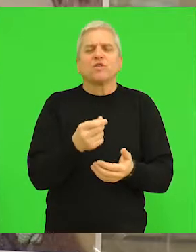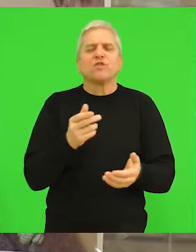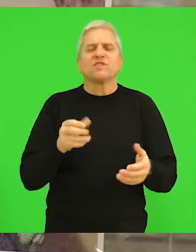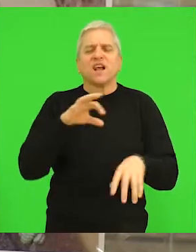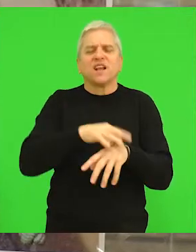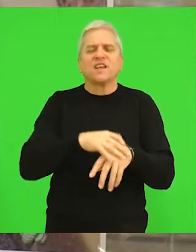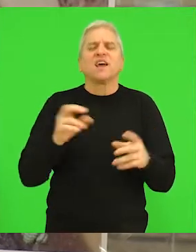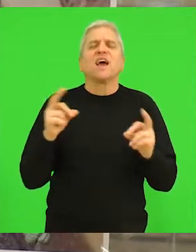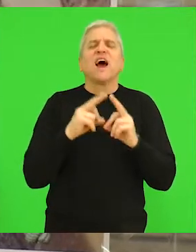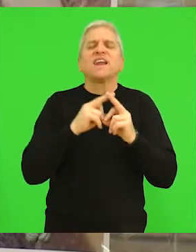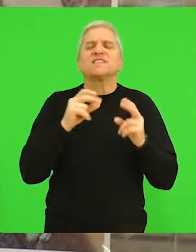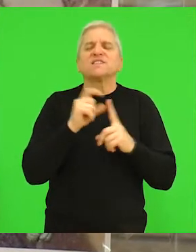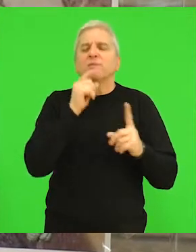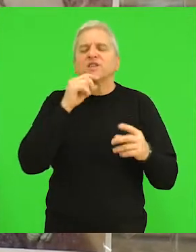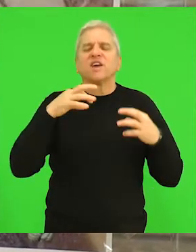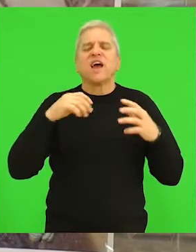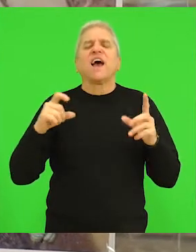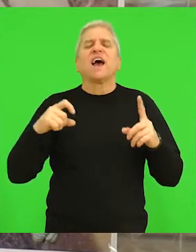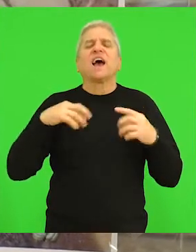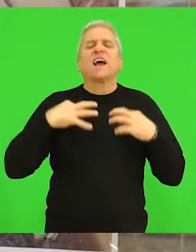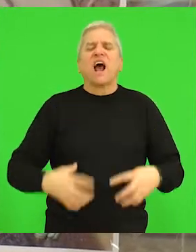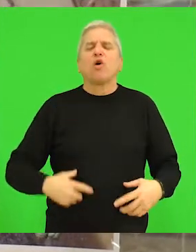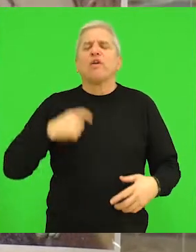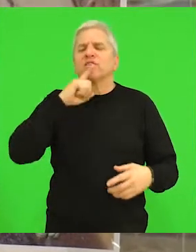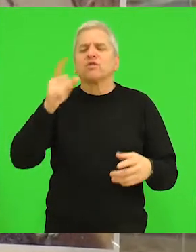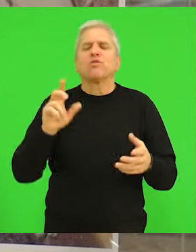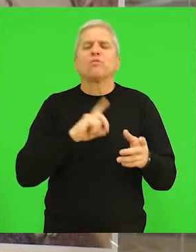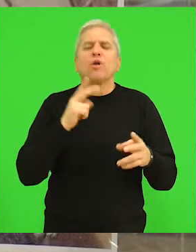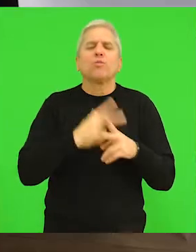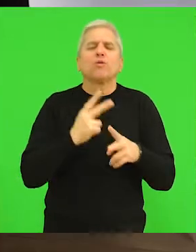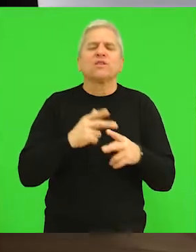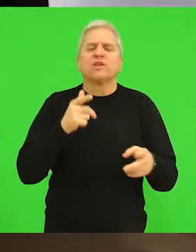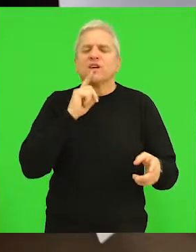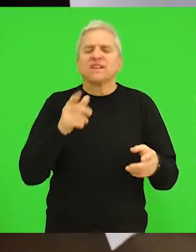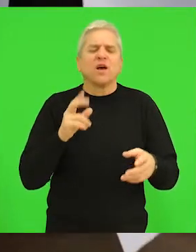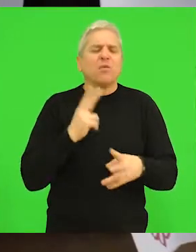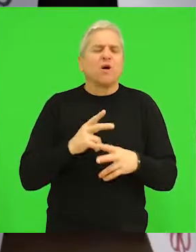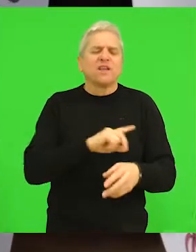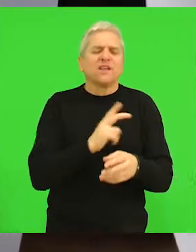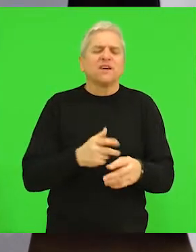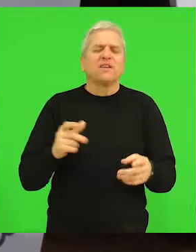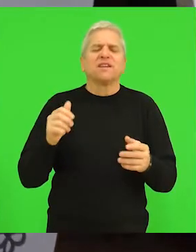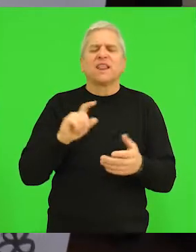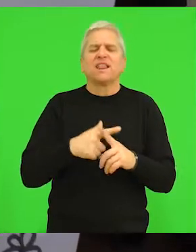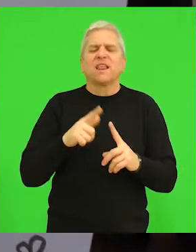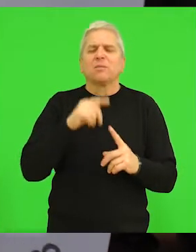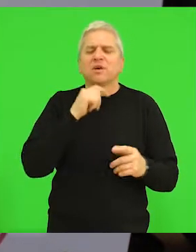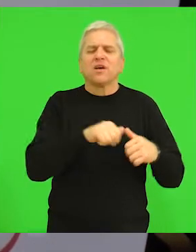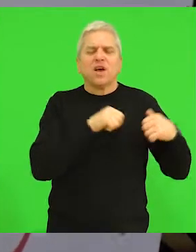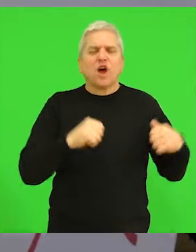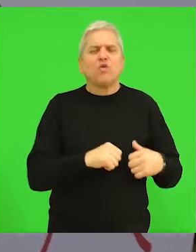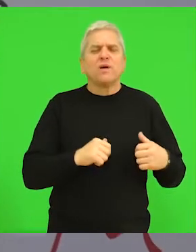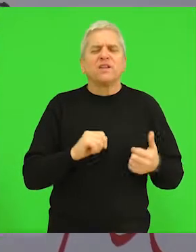novac za liječenje Anastasije Petrović iz Kragovca koja je obolela od poliglandoralnog auto-imunog sindroma tipa 1. Na